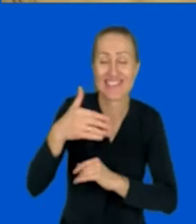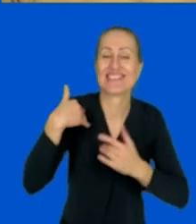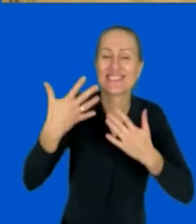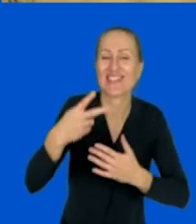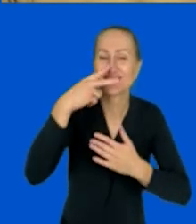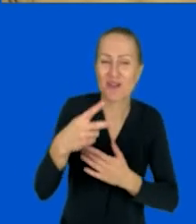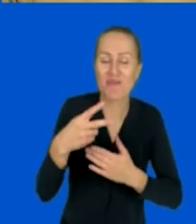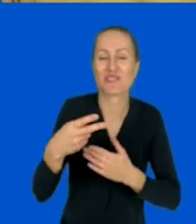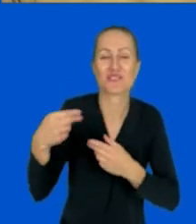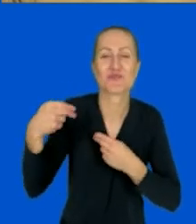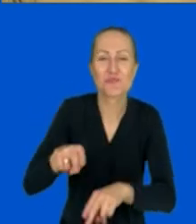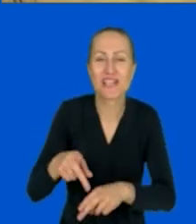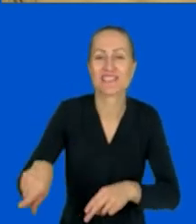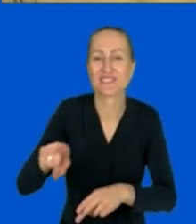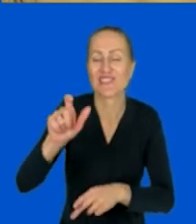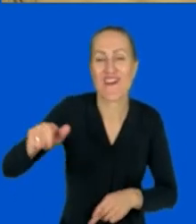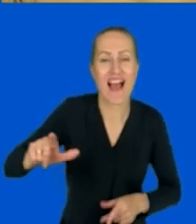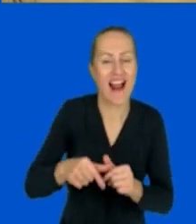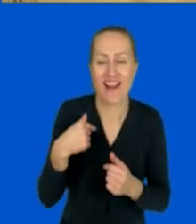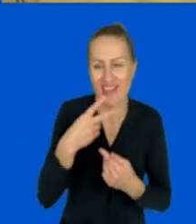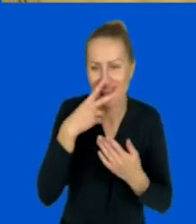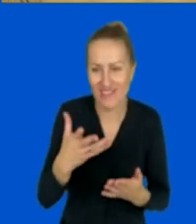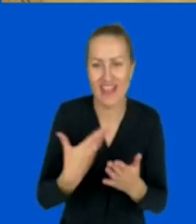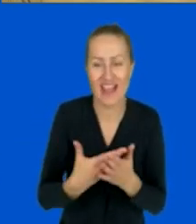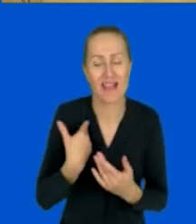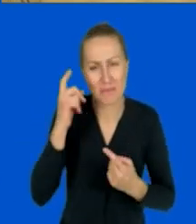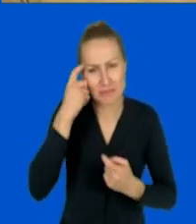trochę się lękam o tą technologię.